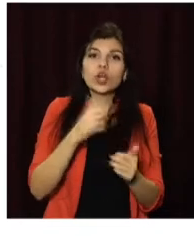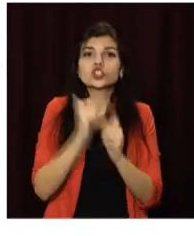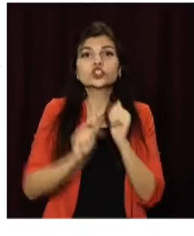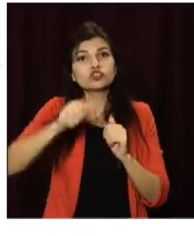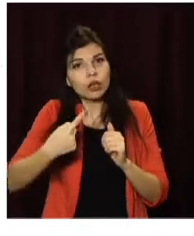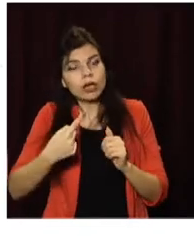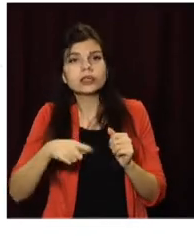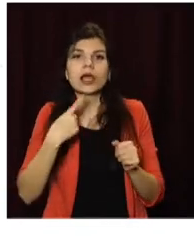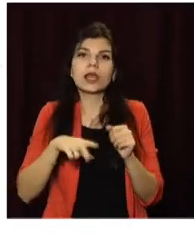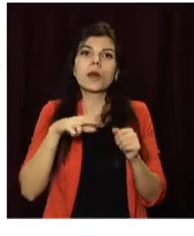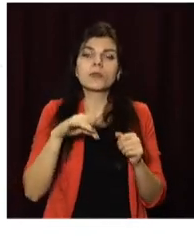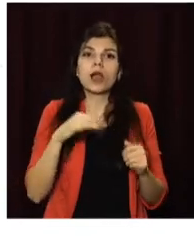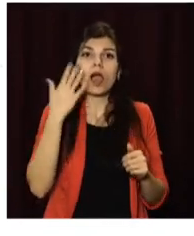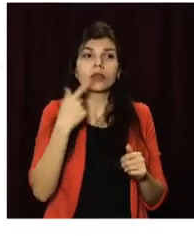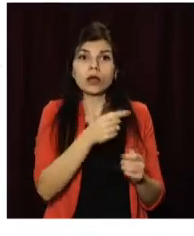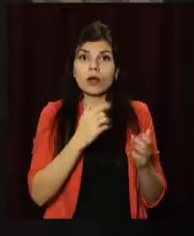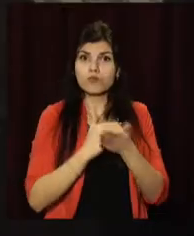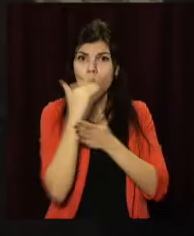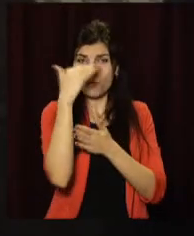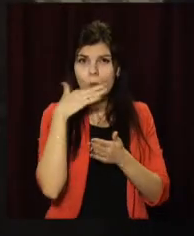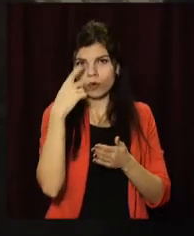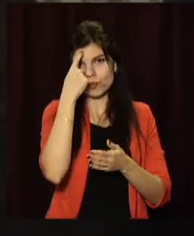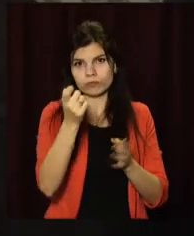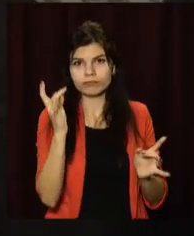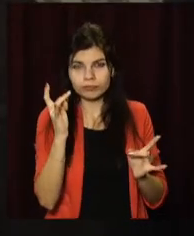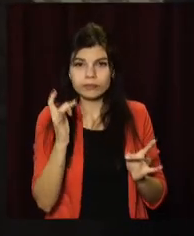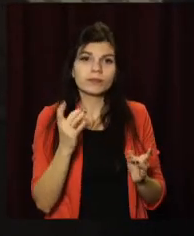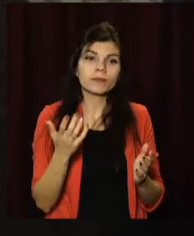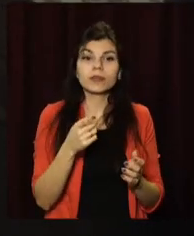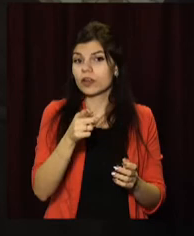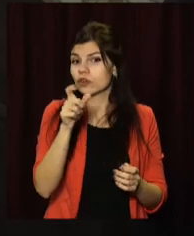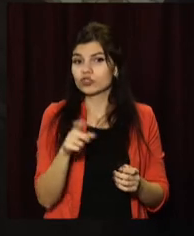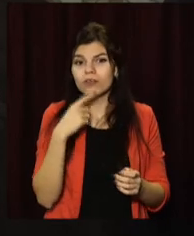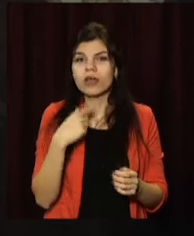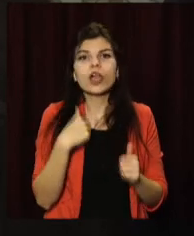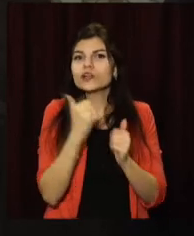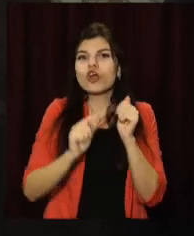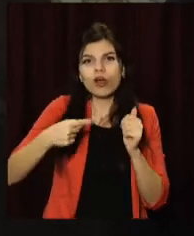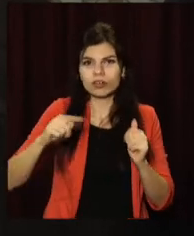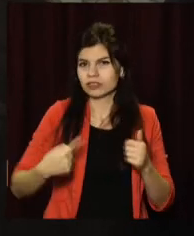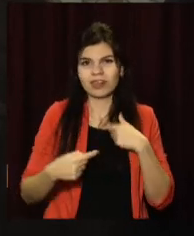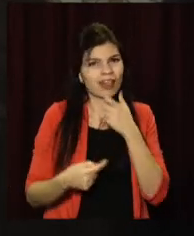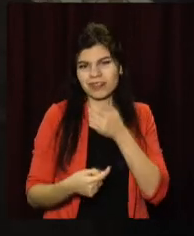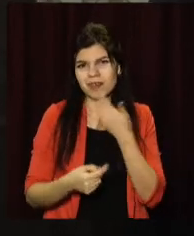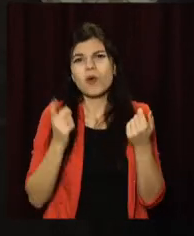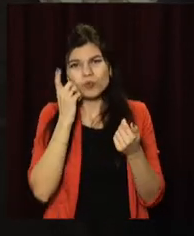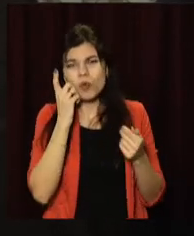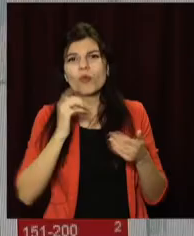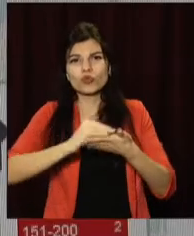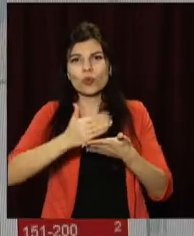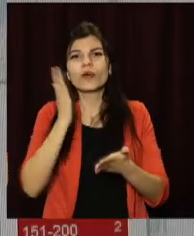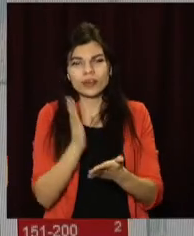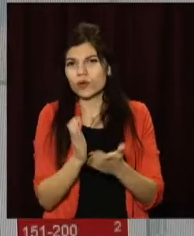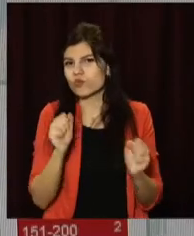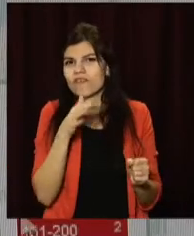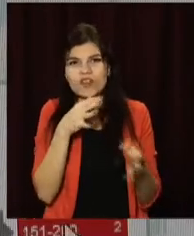час, лібо при повищенні концентрації. Дмитро розповідає, він не моніторить ситуацію за вікном щогодини. Хоча маючи телефон або ноутбук,